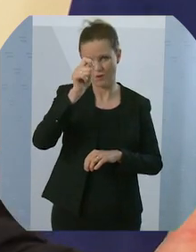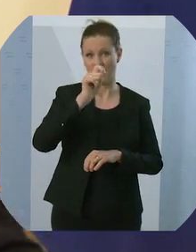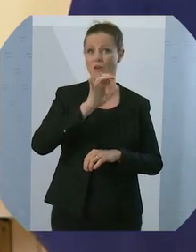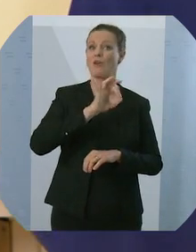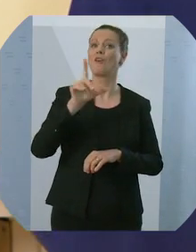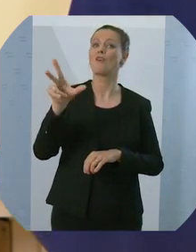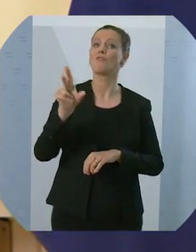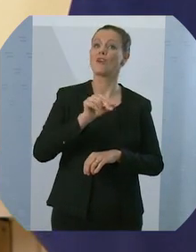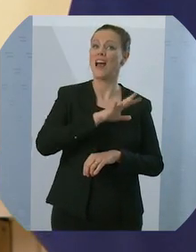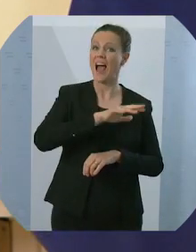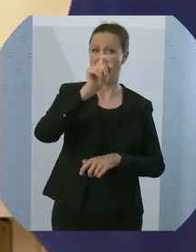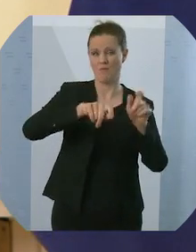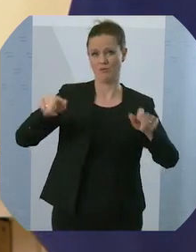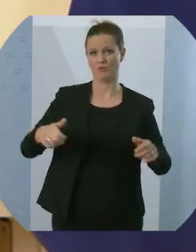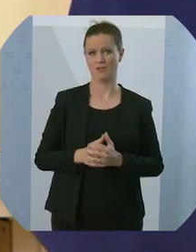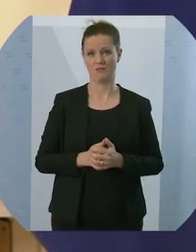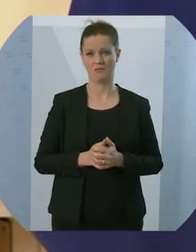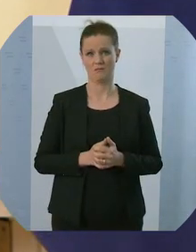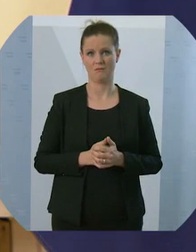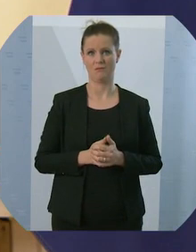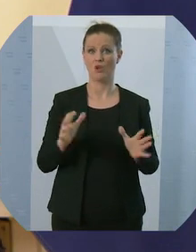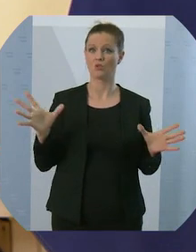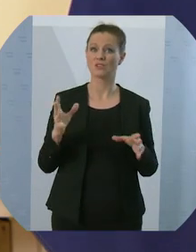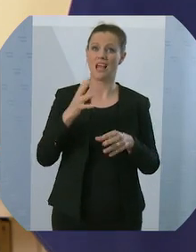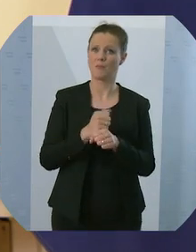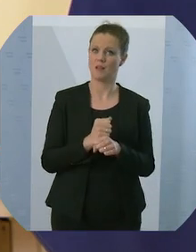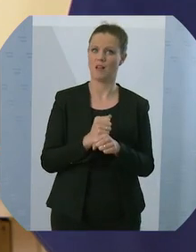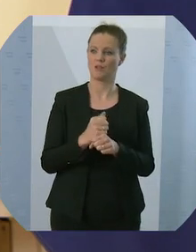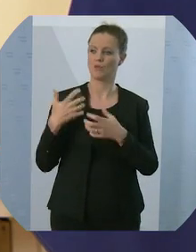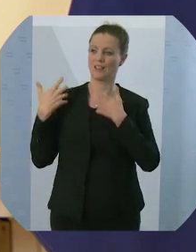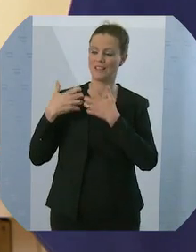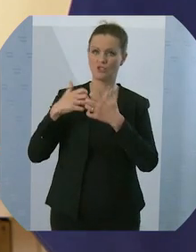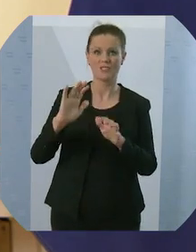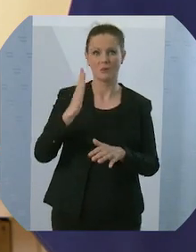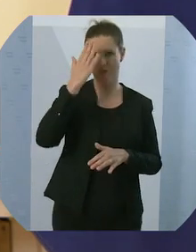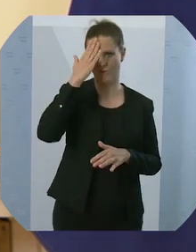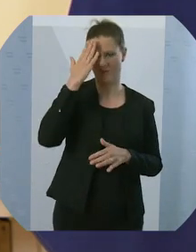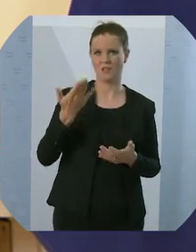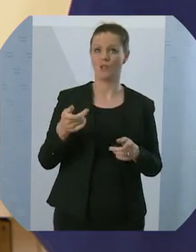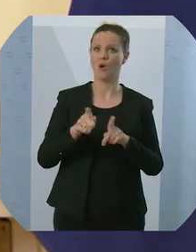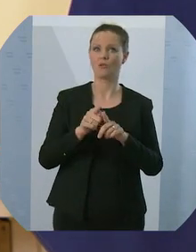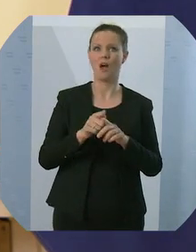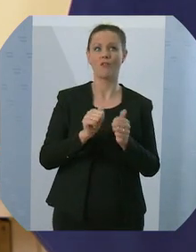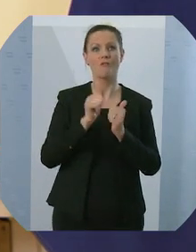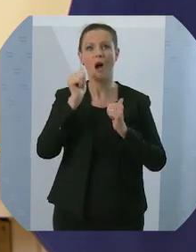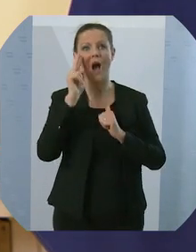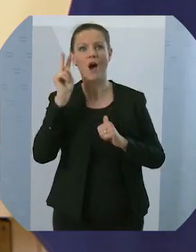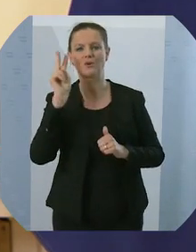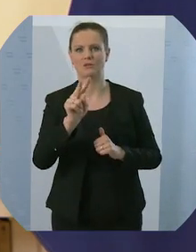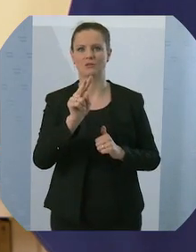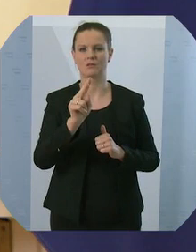Zusammenhalt und Geschichtsbewusstsein und mit Weitblick können wir auch neue zukünftige